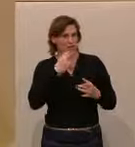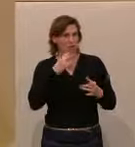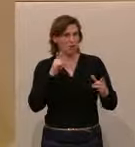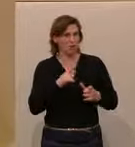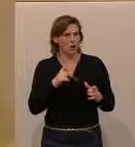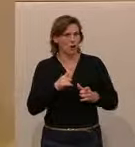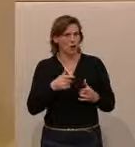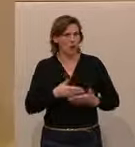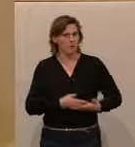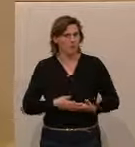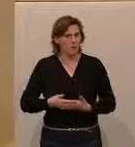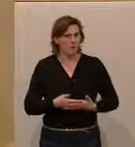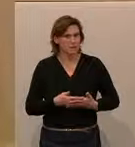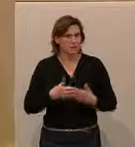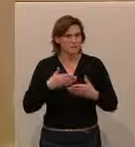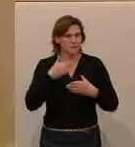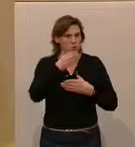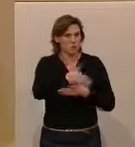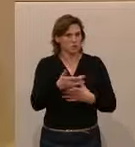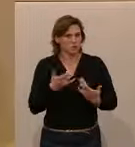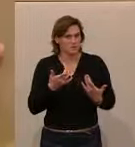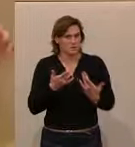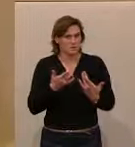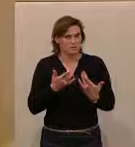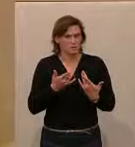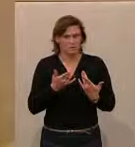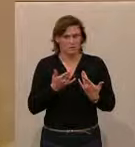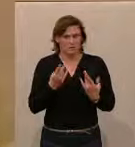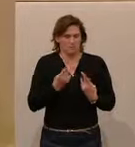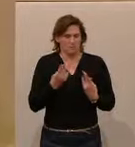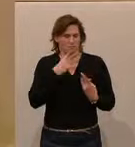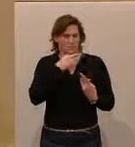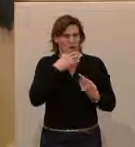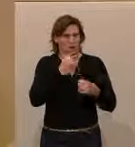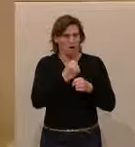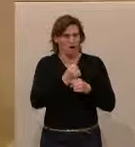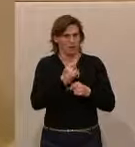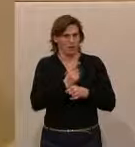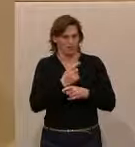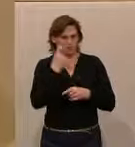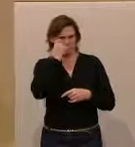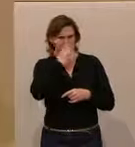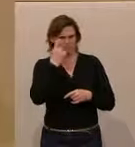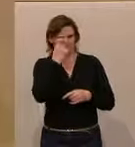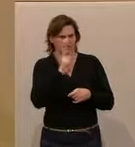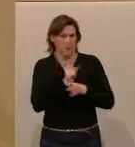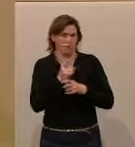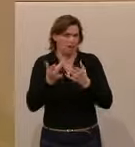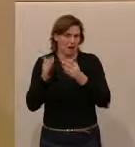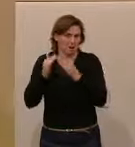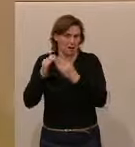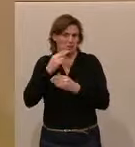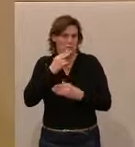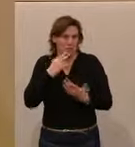mit ihren Babys. Ja bitte, das ist ja nicht einmal erlaubt. Und welche Frau das tut, ist auch zu hinterfragen. Die raucht höchstwahrscheinlich auch zu Hause.